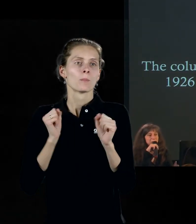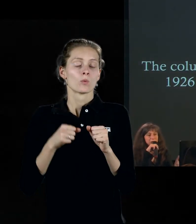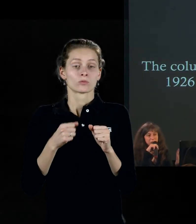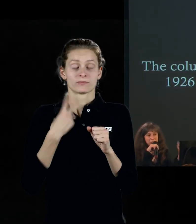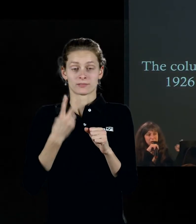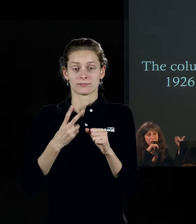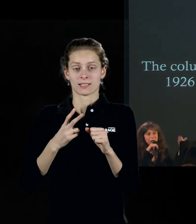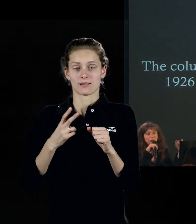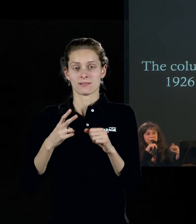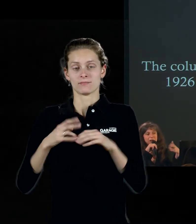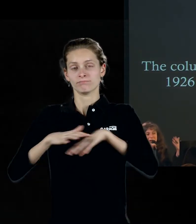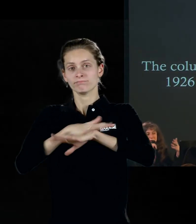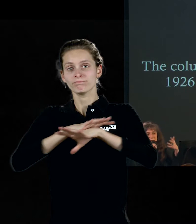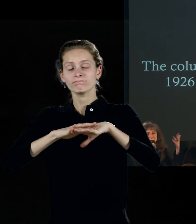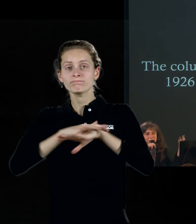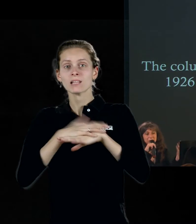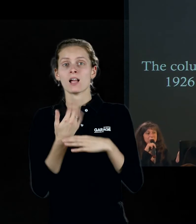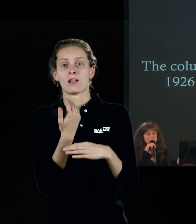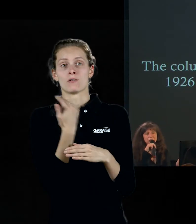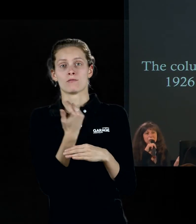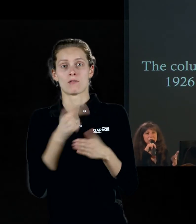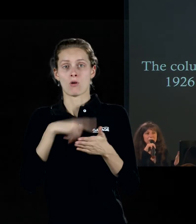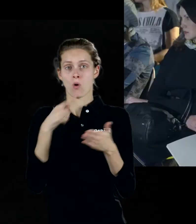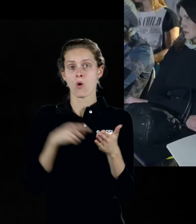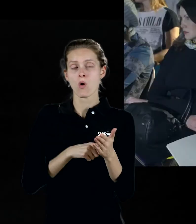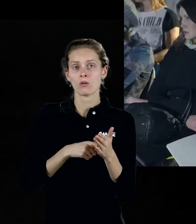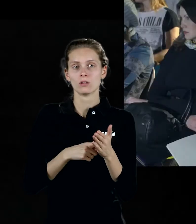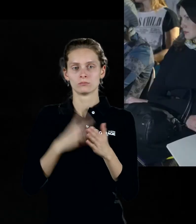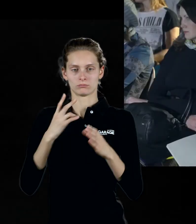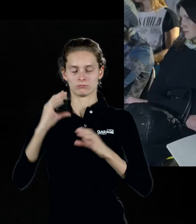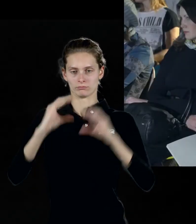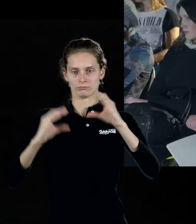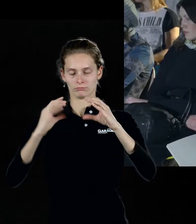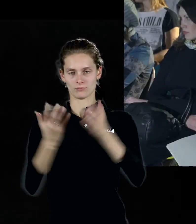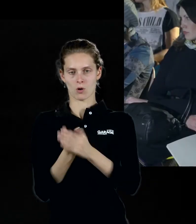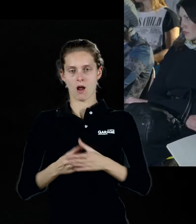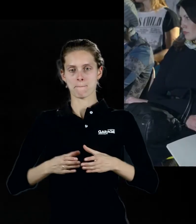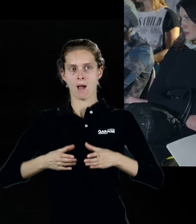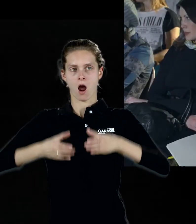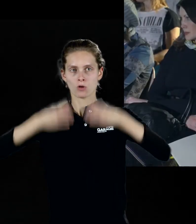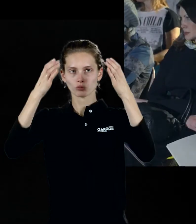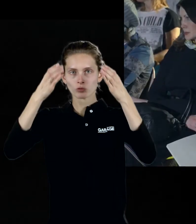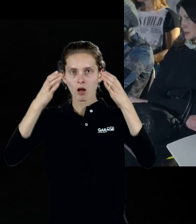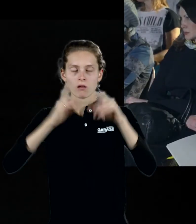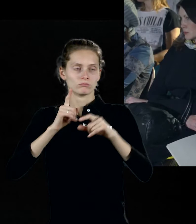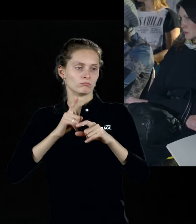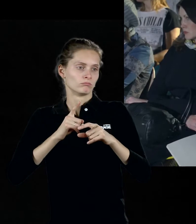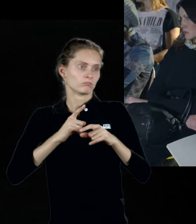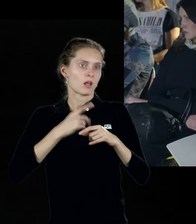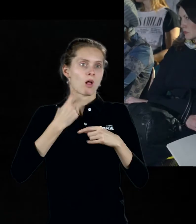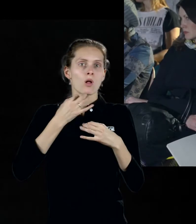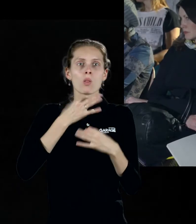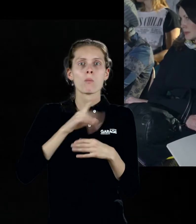башню, в эту самую колонну стоящую, как некая руина, потому что любой ландшафт – это всегда руина.